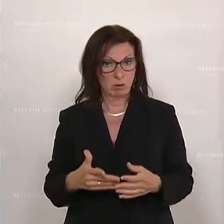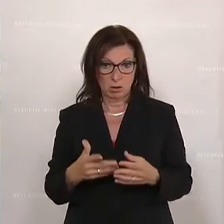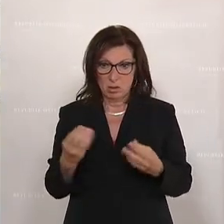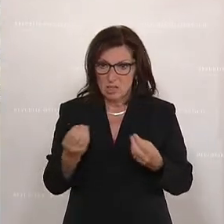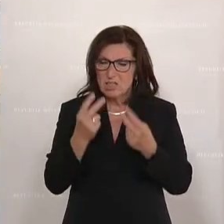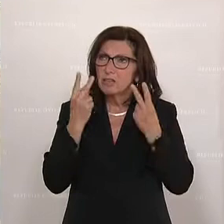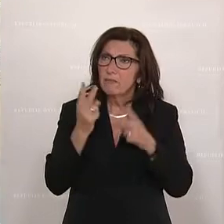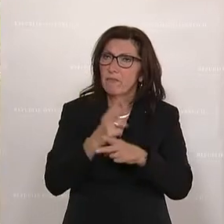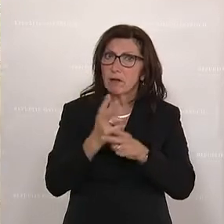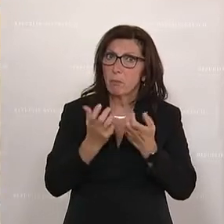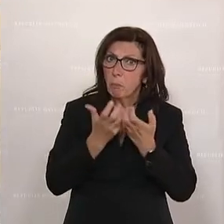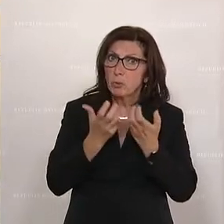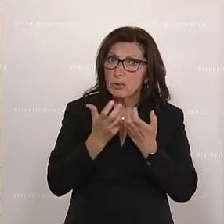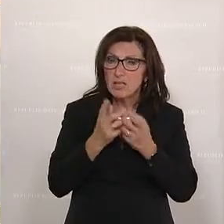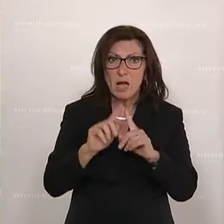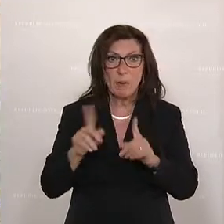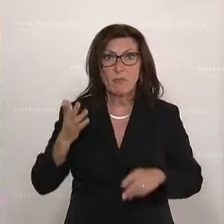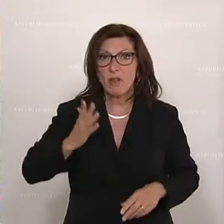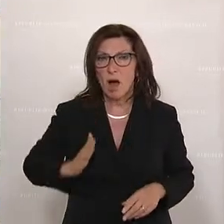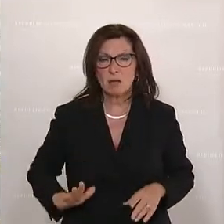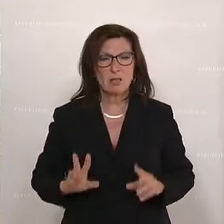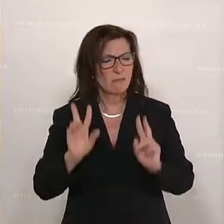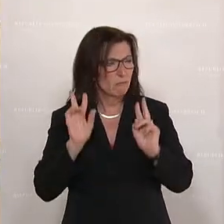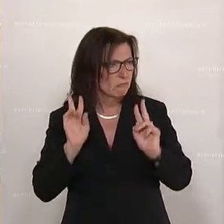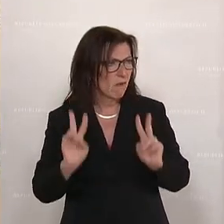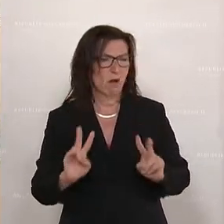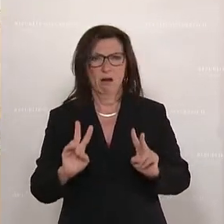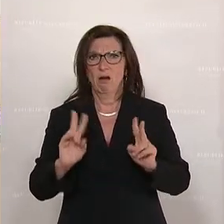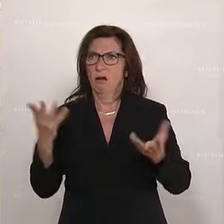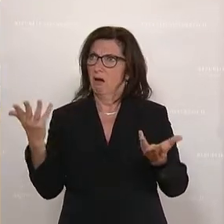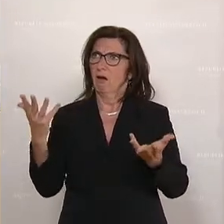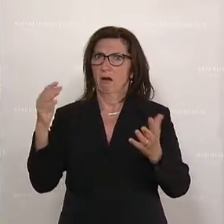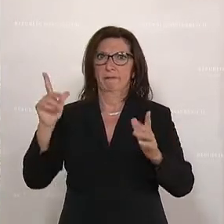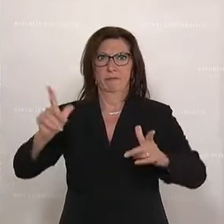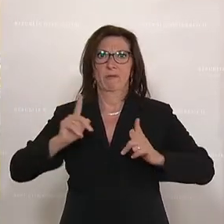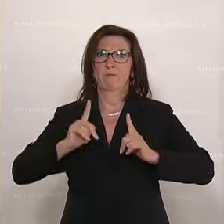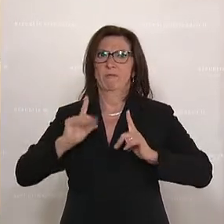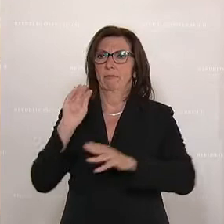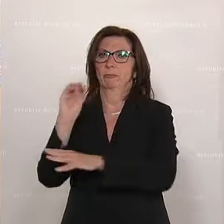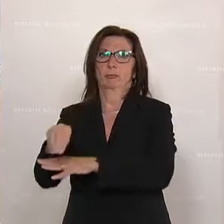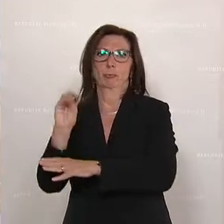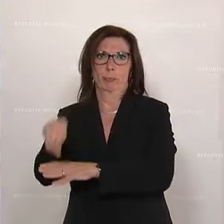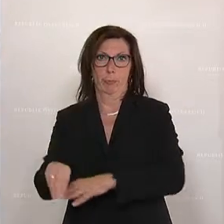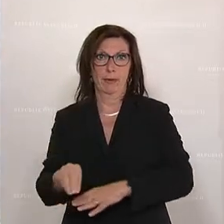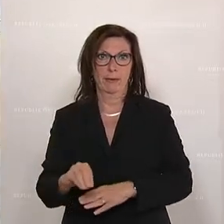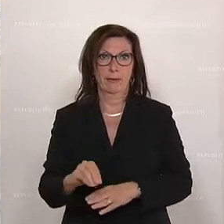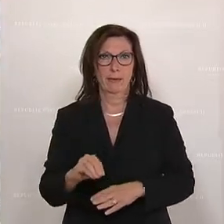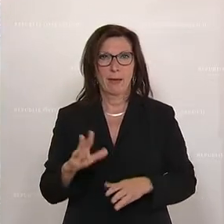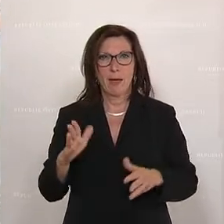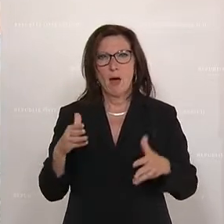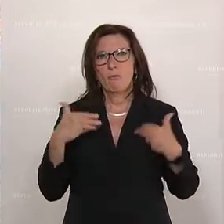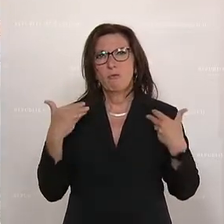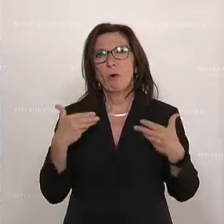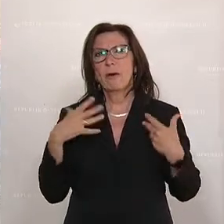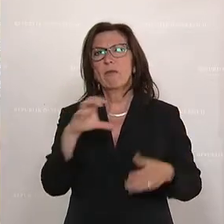und sind auf der anderen Seite Almosenempfänger. Gefreut hat sich der dritte, und das war eigentlich die Lebensmittelindustrie,